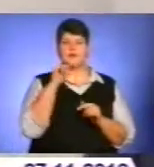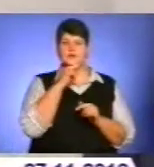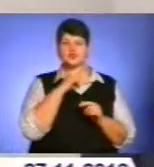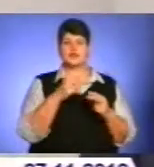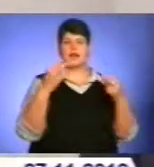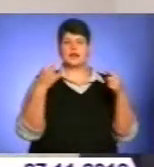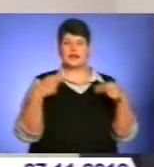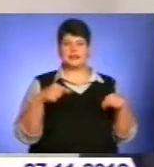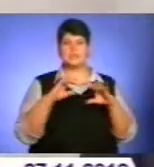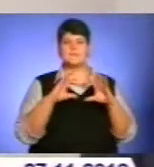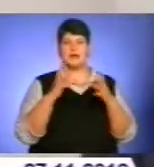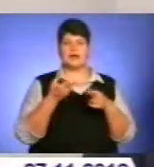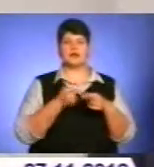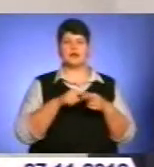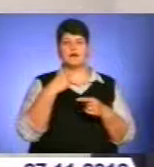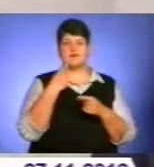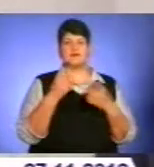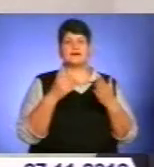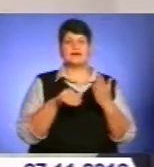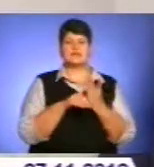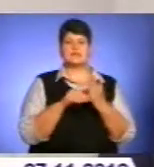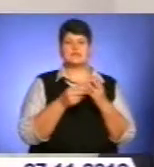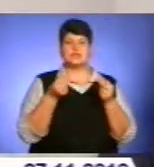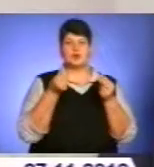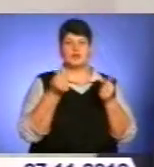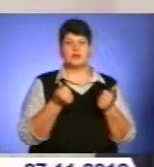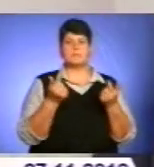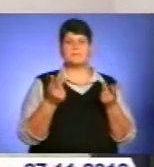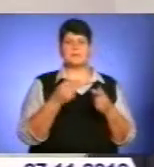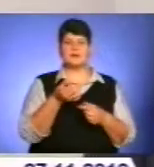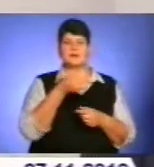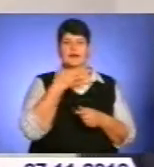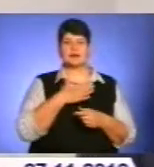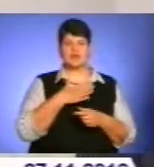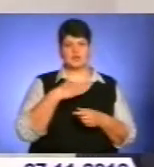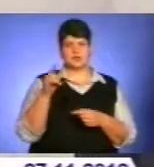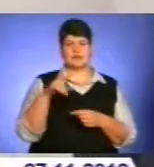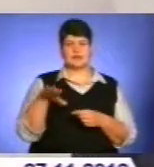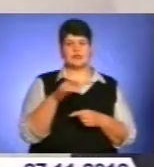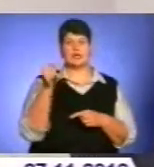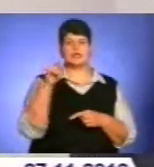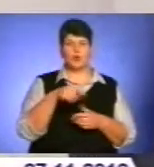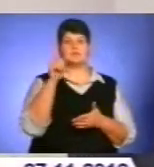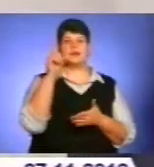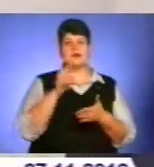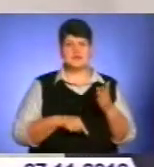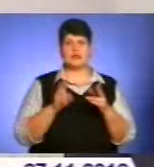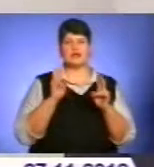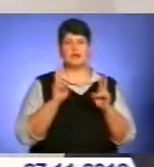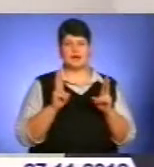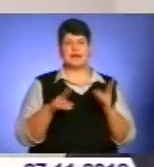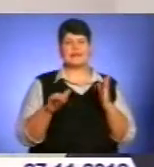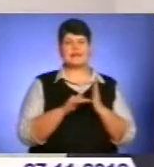І це говорить ще раз об інвестиційній привлекательності нашої країни, про те довір'я, яке інвестори